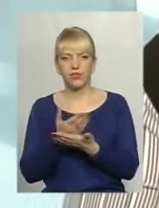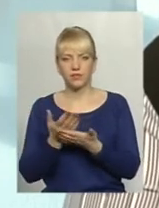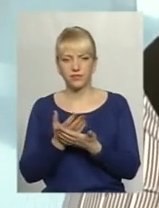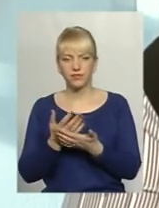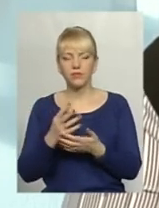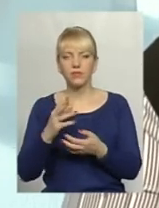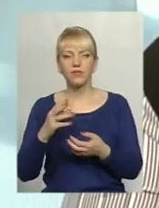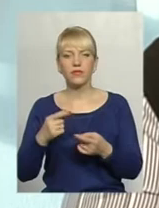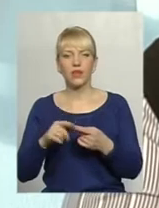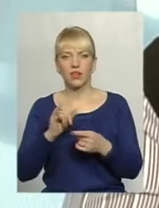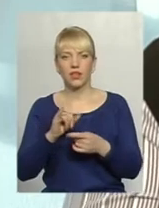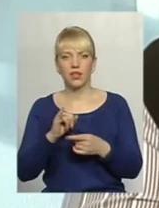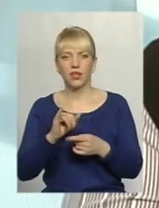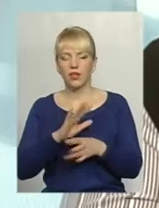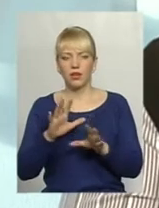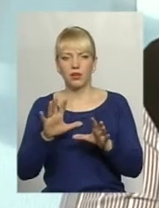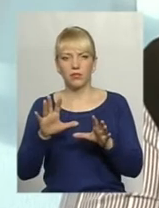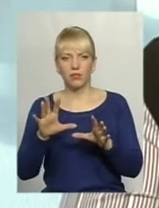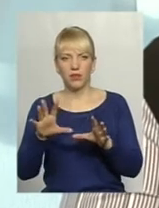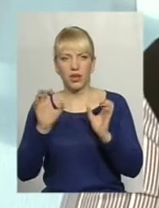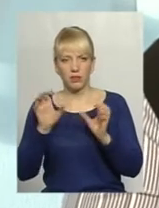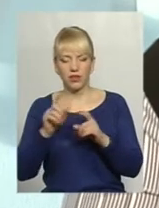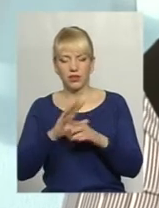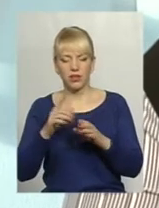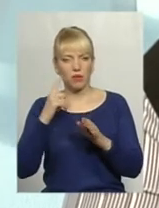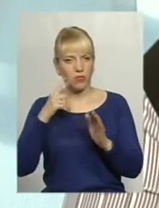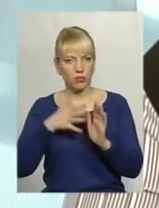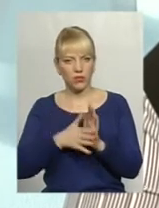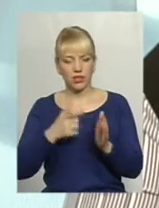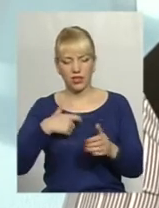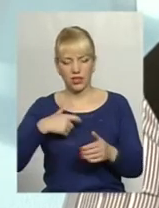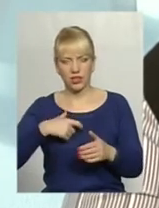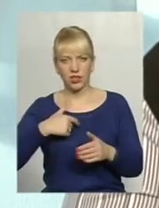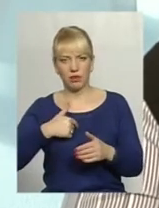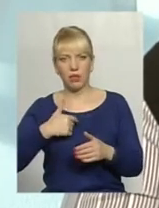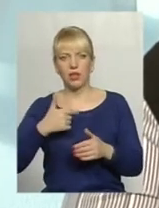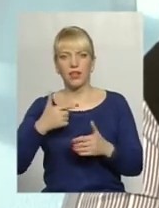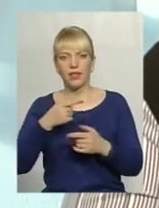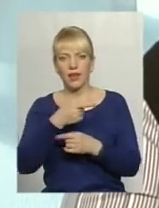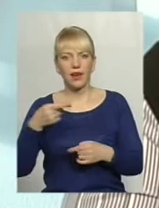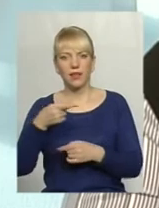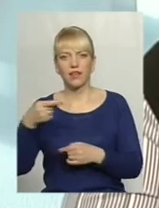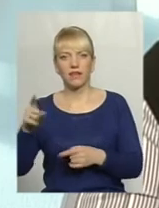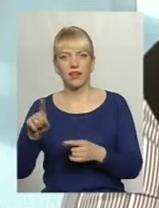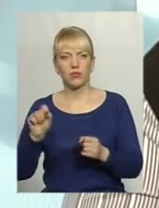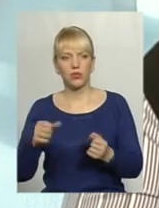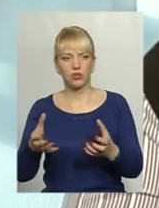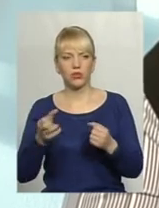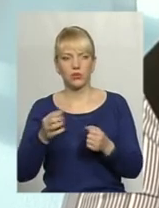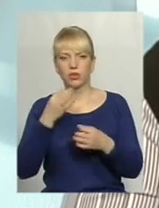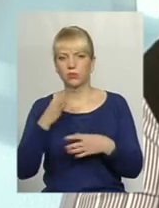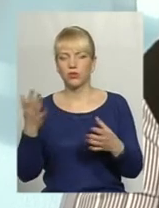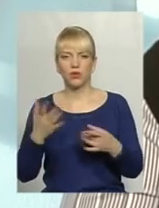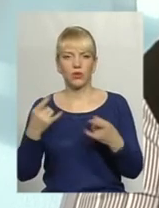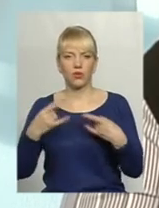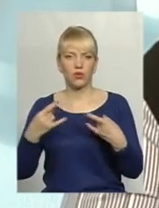І не приймати все і не пропускати через себе ввести негатив, який можна отримати з будь-якого